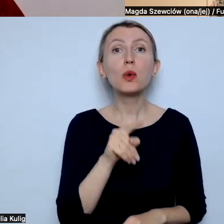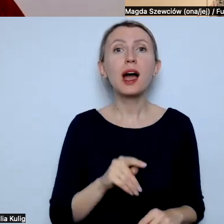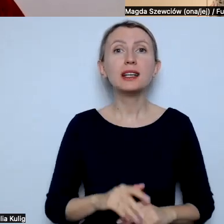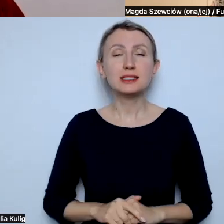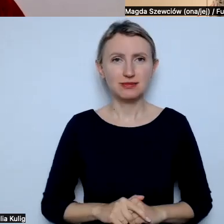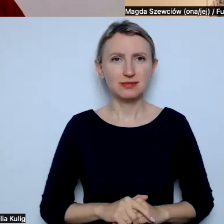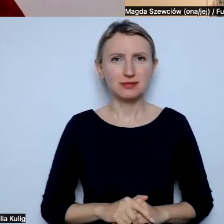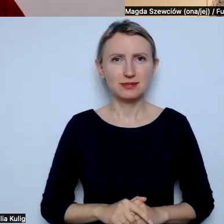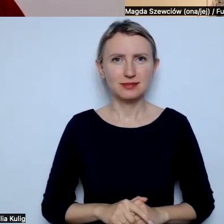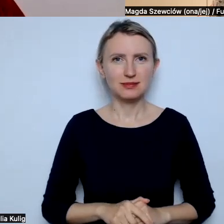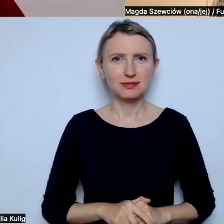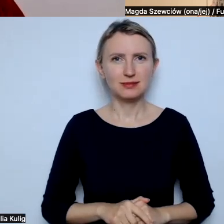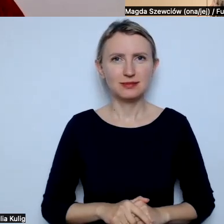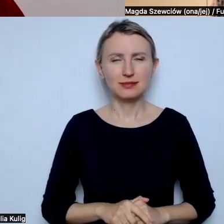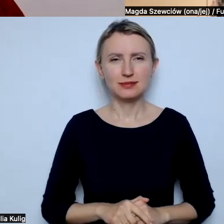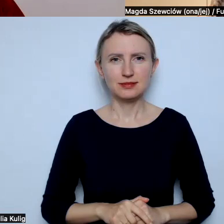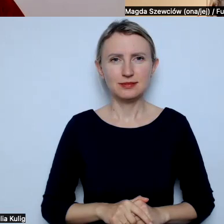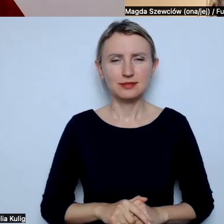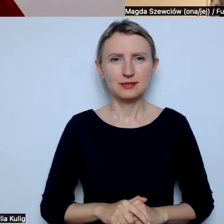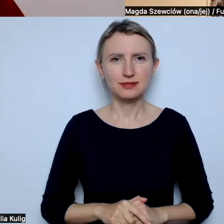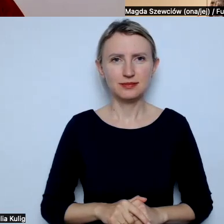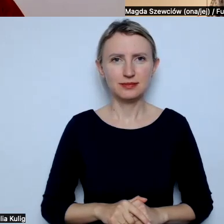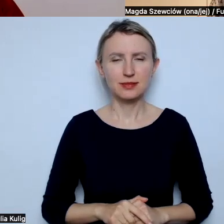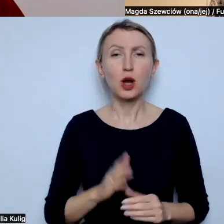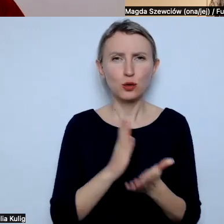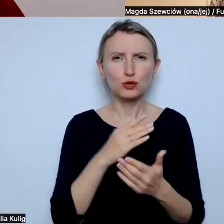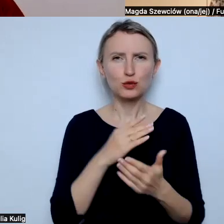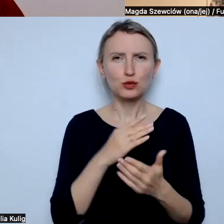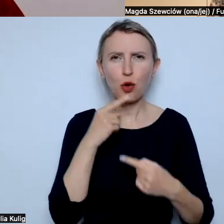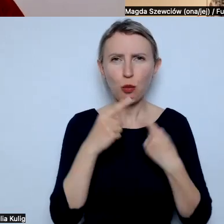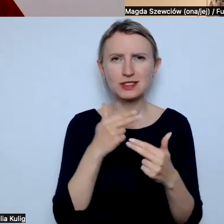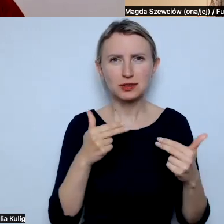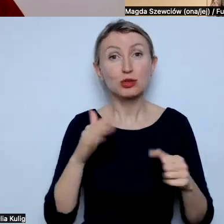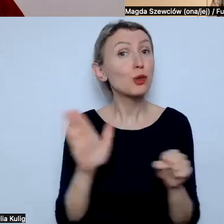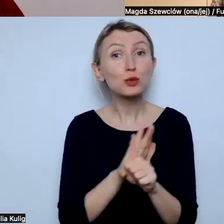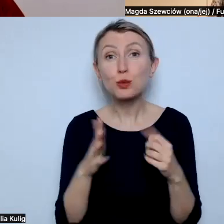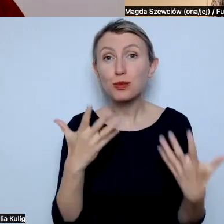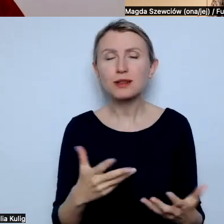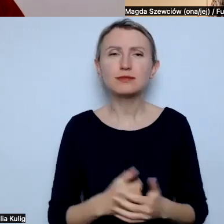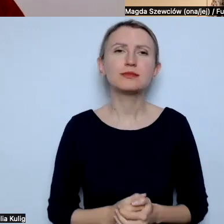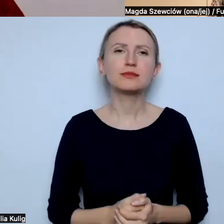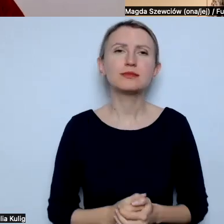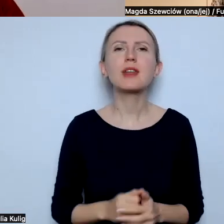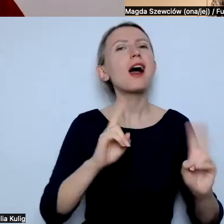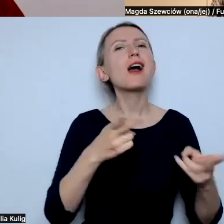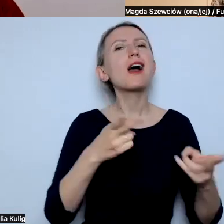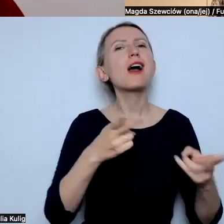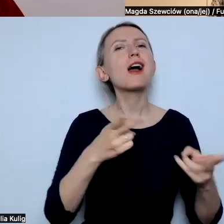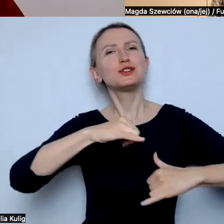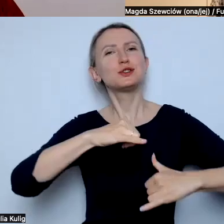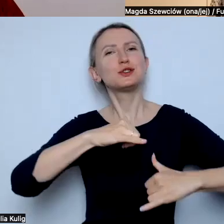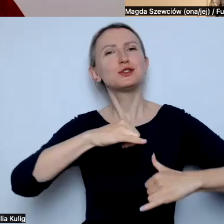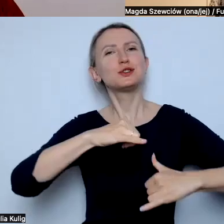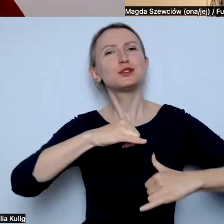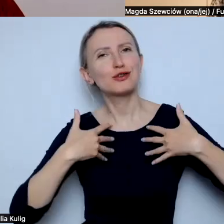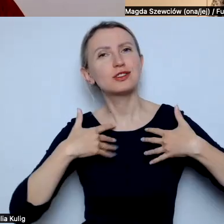Mówiłaś... To już trochę o tym opowiedziałaś, ale może chciałabyś dopowiedzieć coś jeszcze. Skąd czerpiesz siłę, żyć i stawiać się za